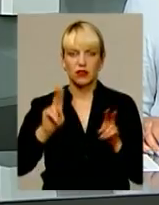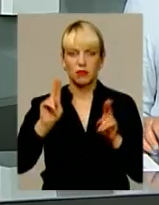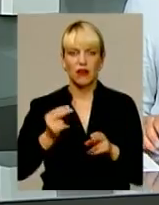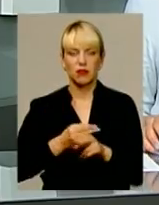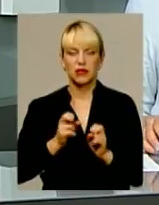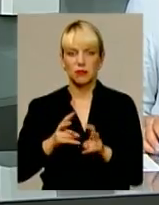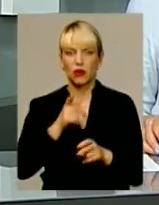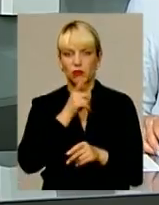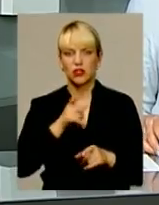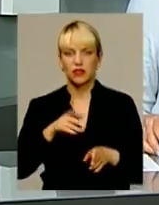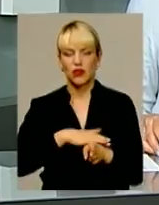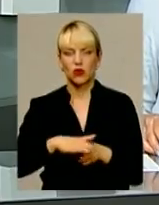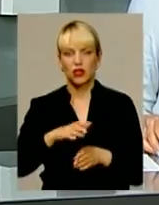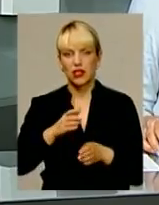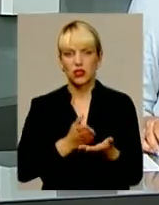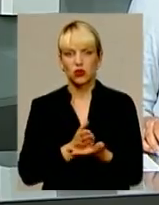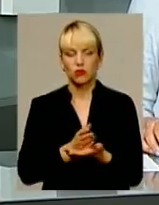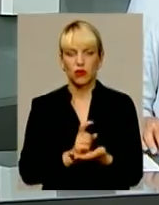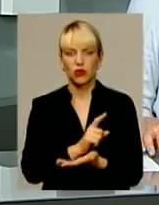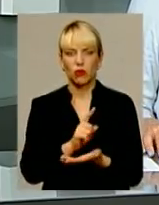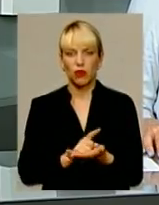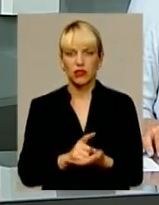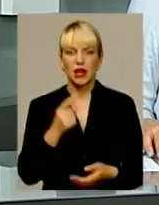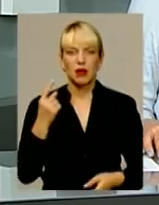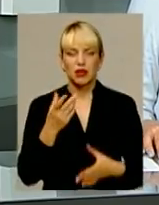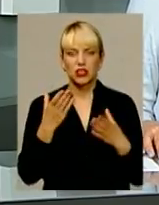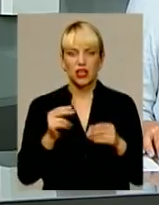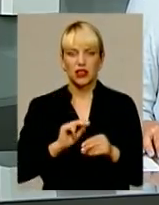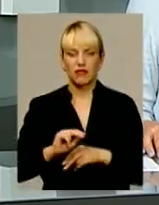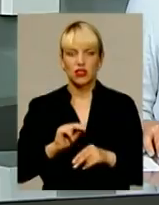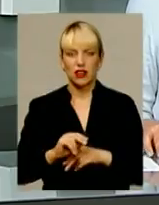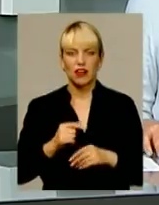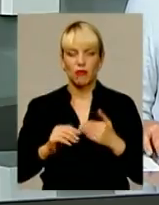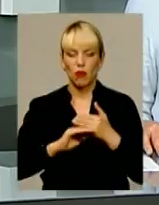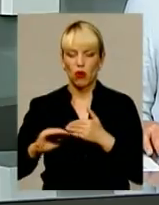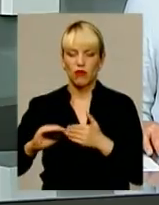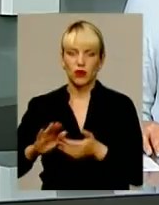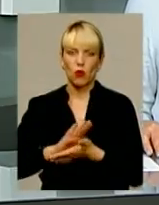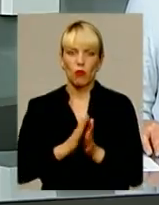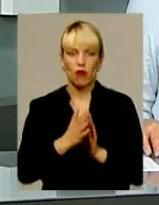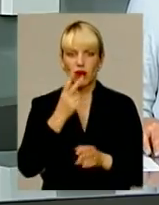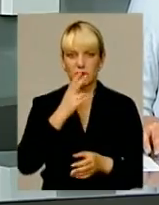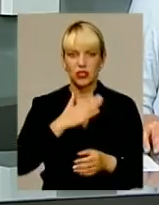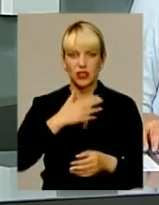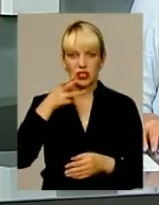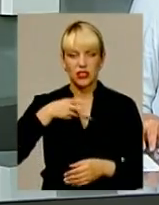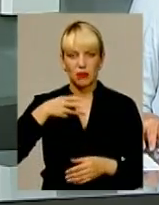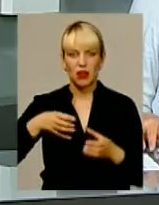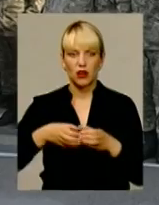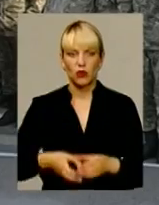безпеки під час виконання службових обов'язків. Перший день навчань в польових умовах бачила і наша знімальна група.